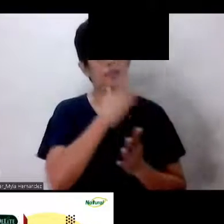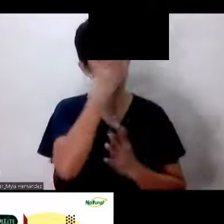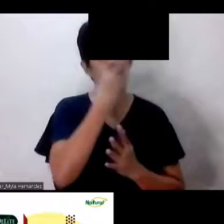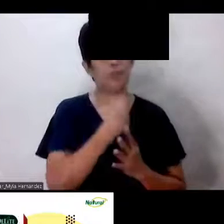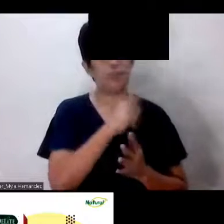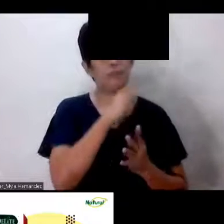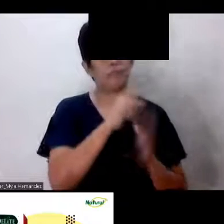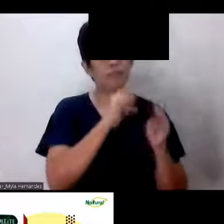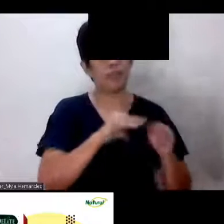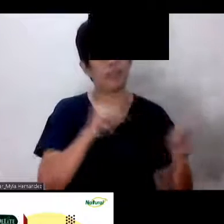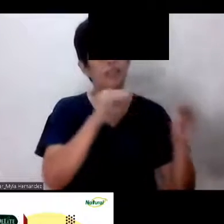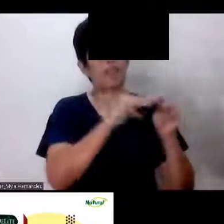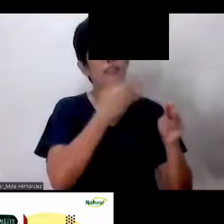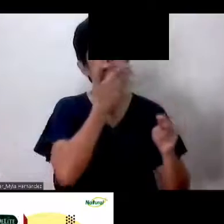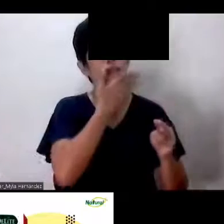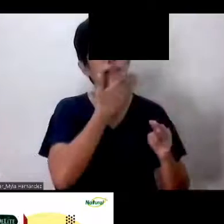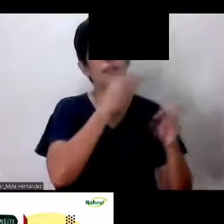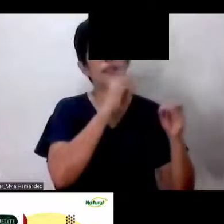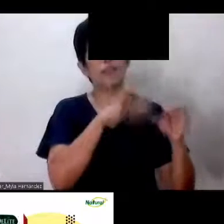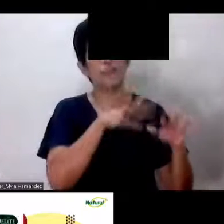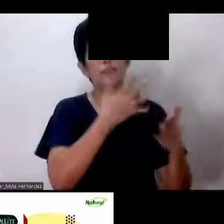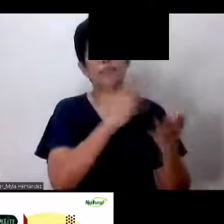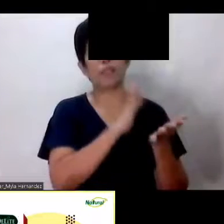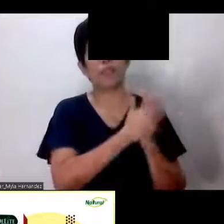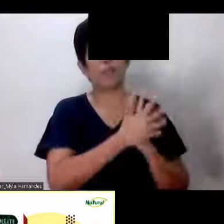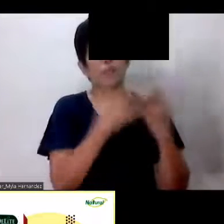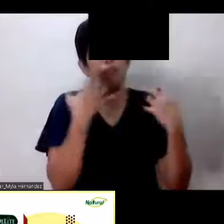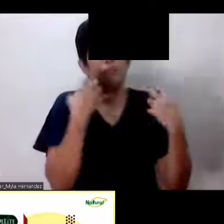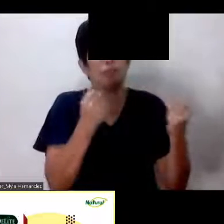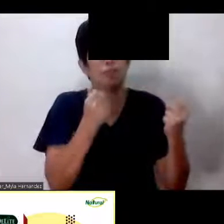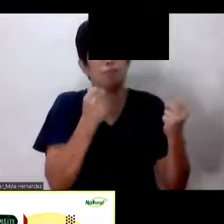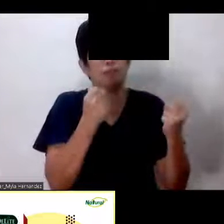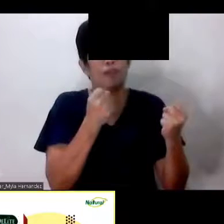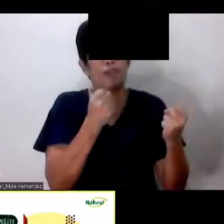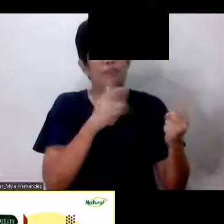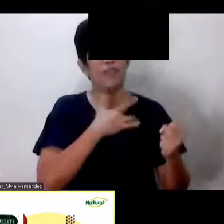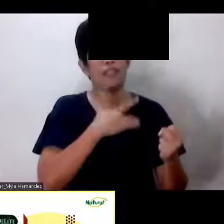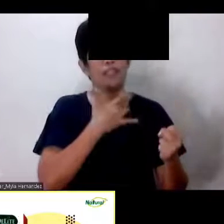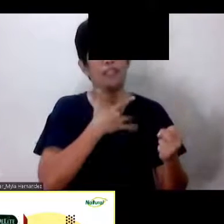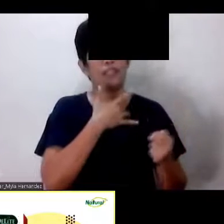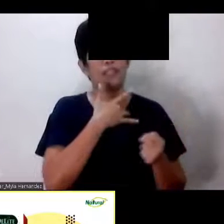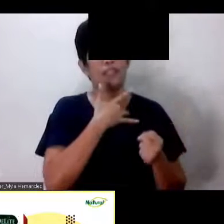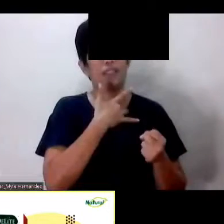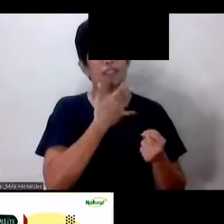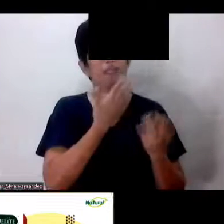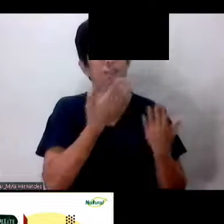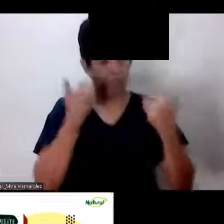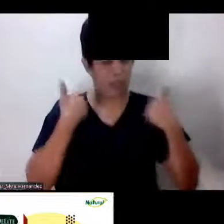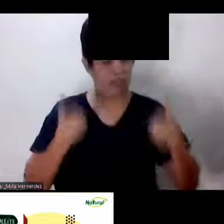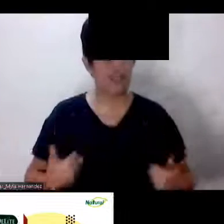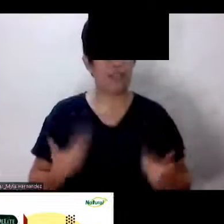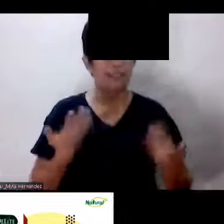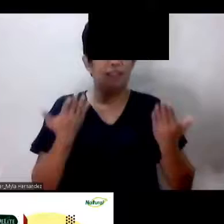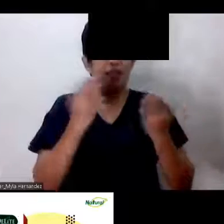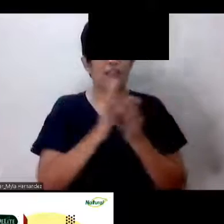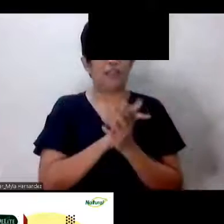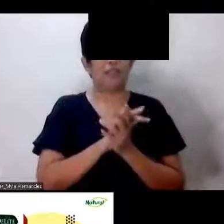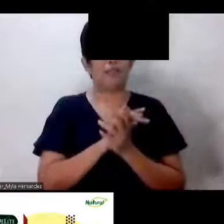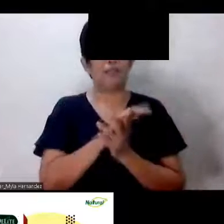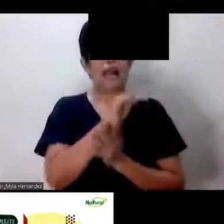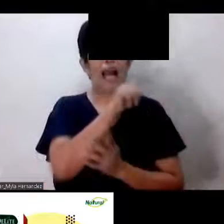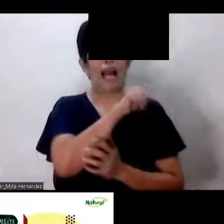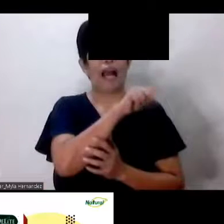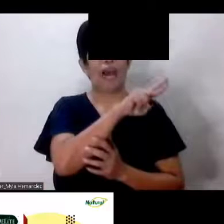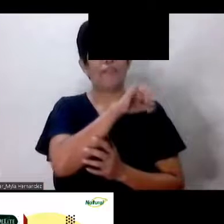wala Naging masigla Ang pakiramdam ko Sa 74 Sumigla ang katawan ko Wow Abid pan